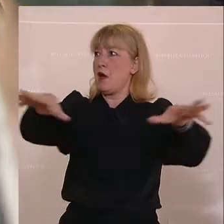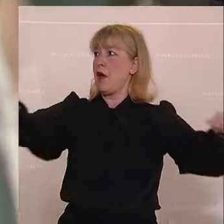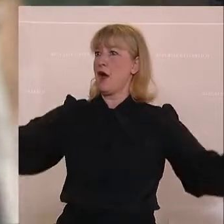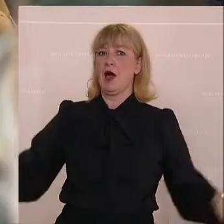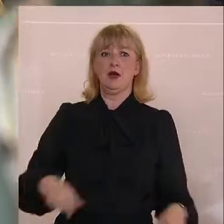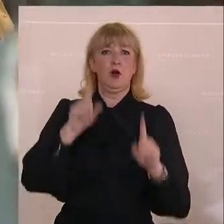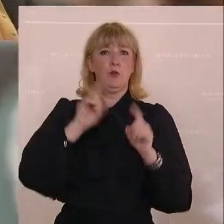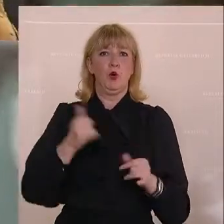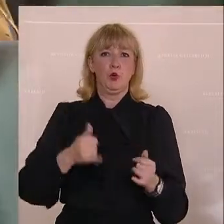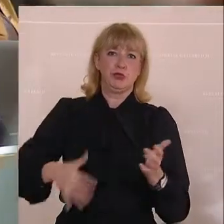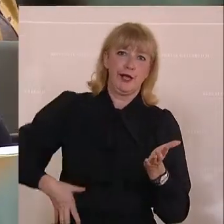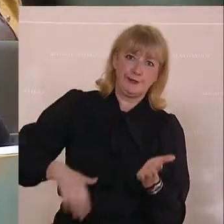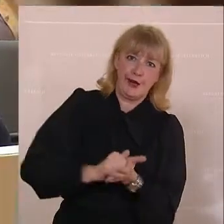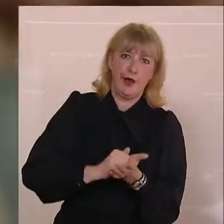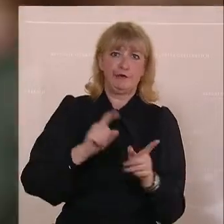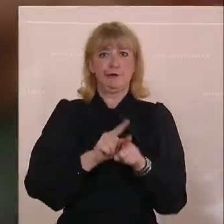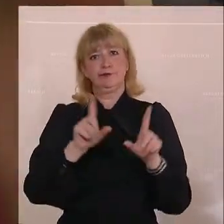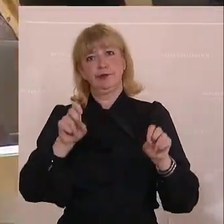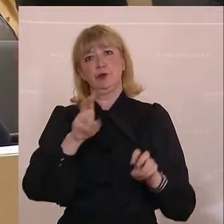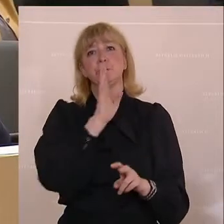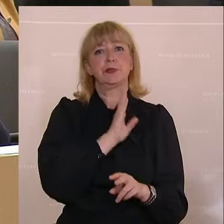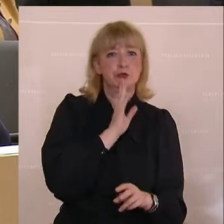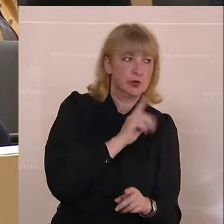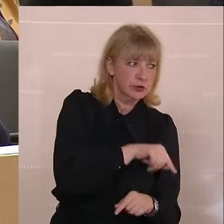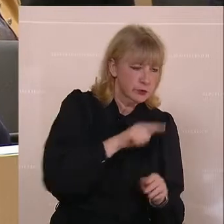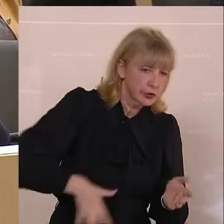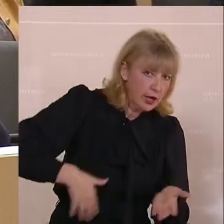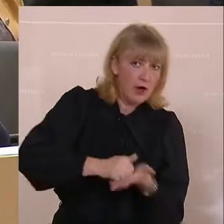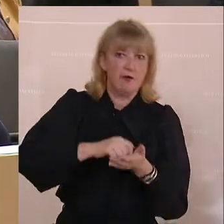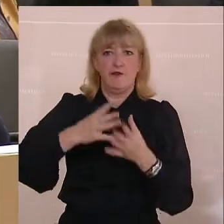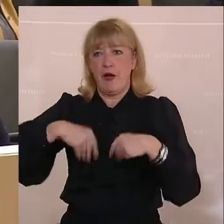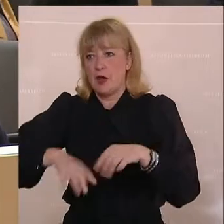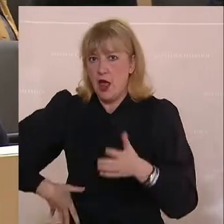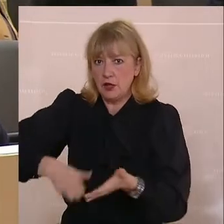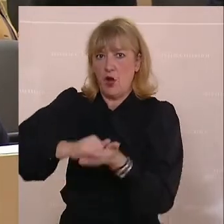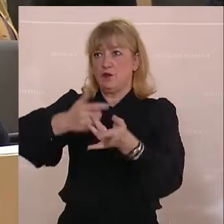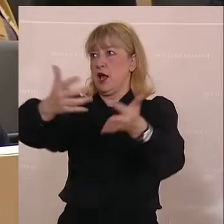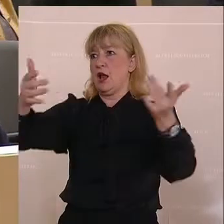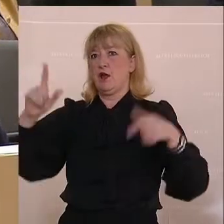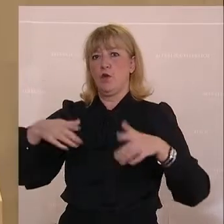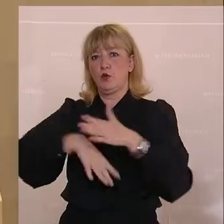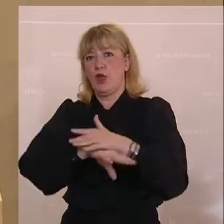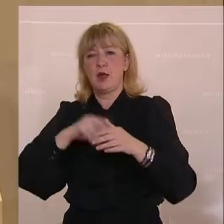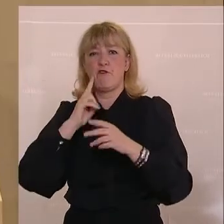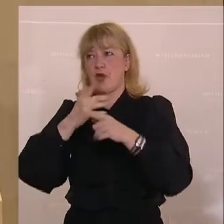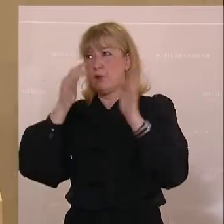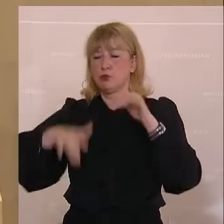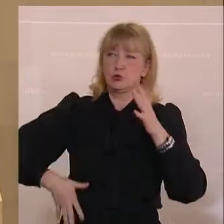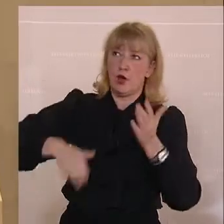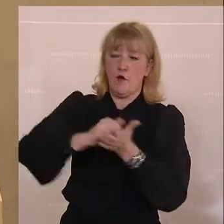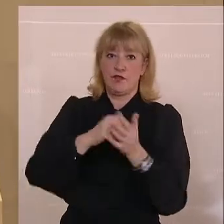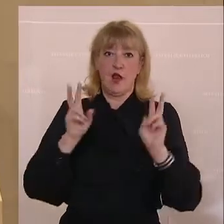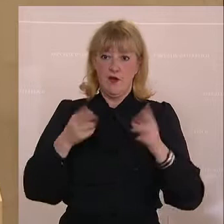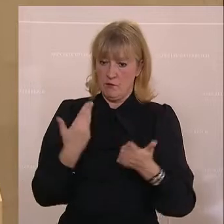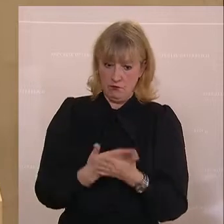Es müssen die Pensionistinnen und Pensionisten ausbaden. Es müssen die Familien ausbaden. Es müssen die Unternehmer ausbaden. Weil